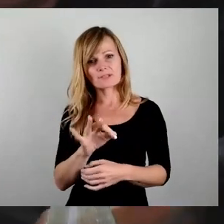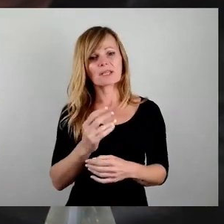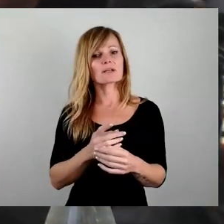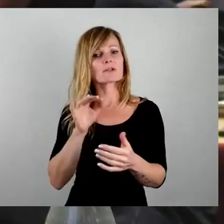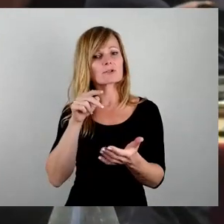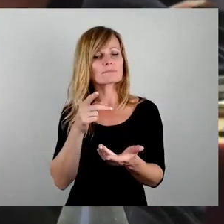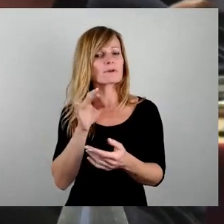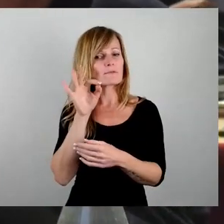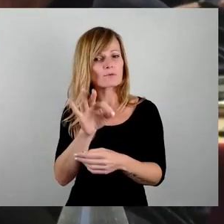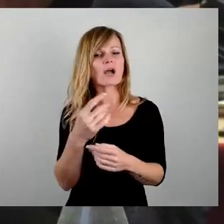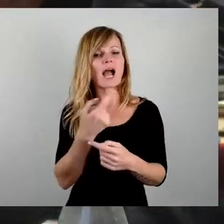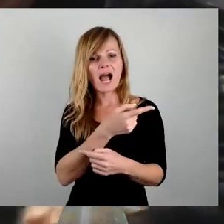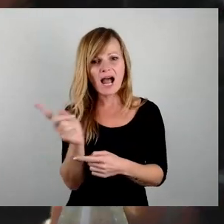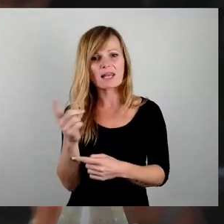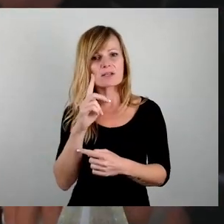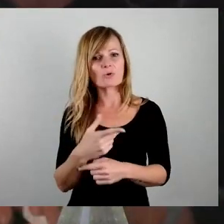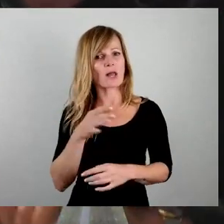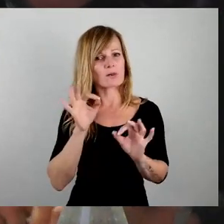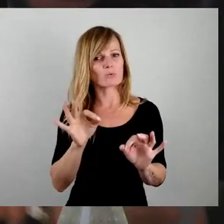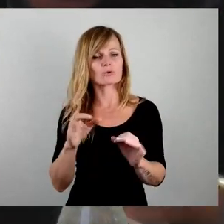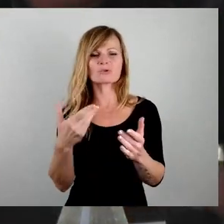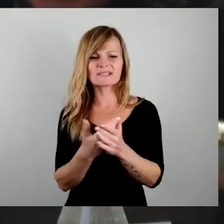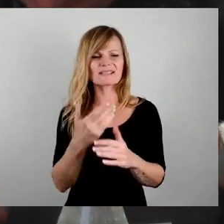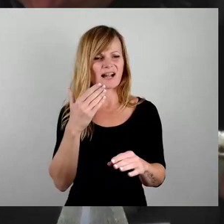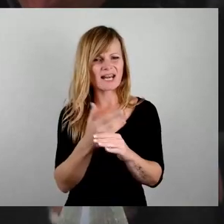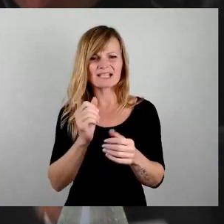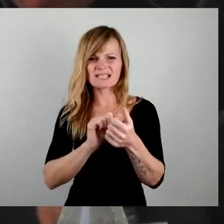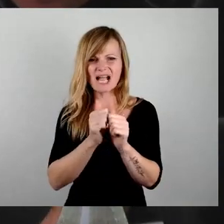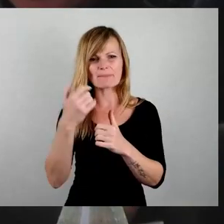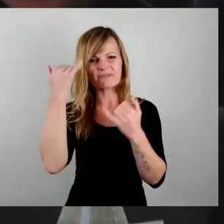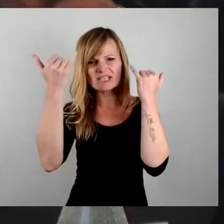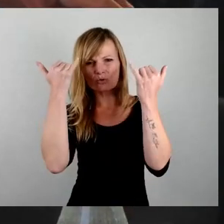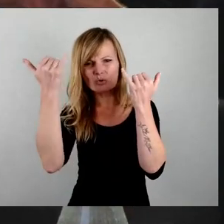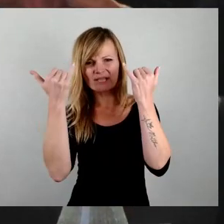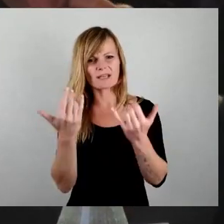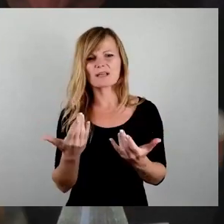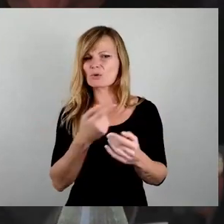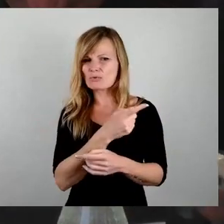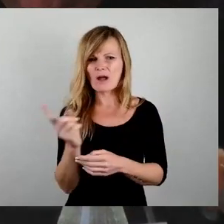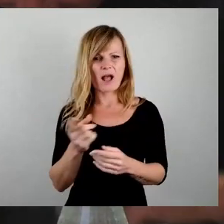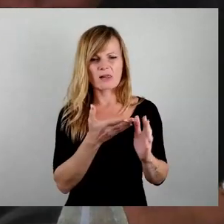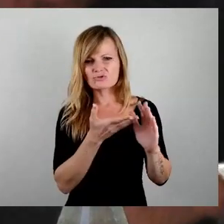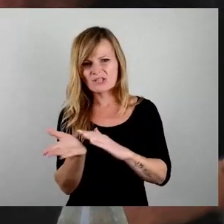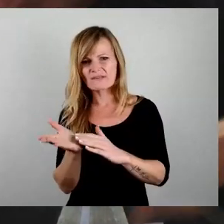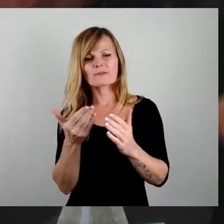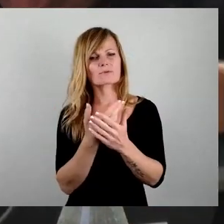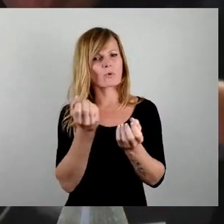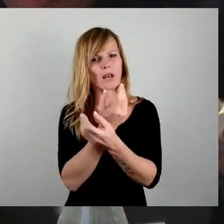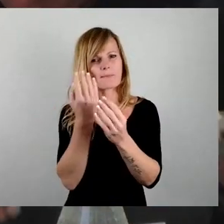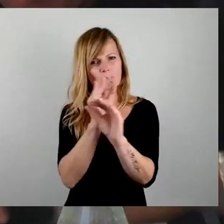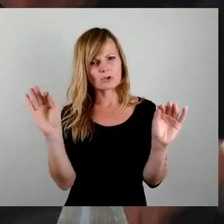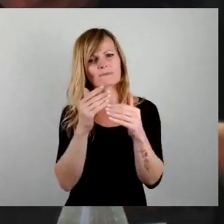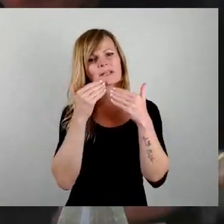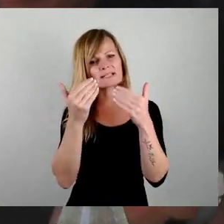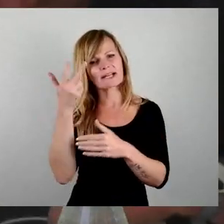es eben allen gut geht. Und dieser Klassenkampfideologismus, der ist doch gescheitert überall. Das ist die klare Botschaft. Vielen Dank, Herr Kießling, für